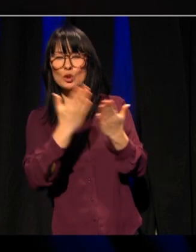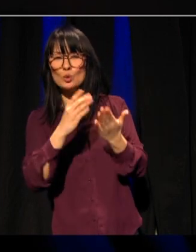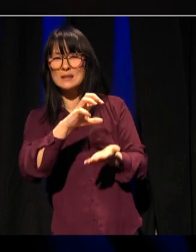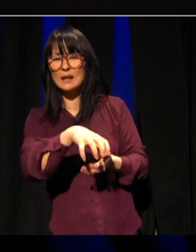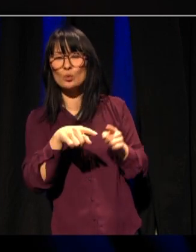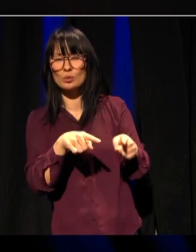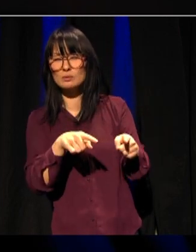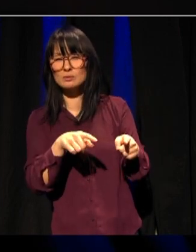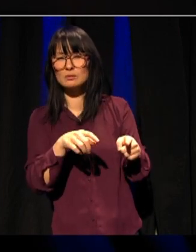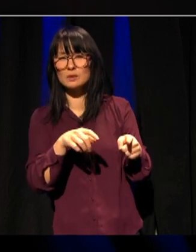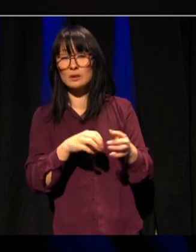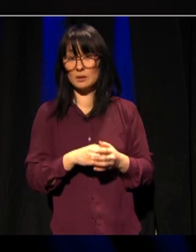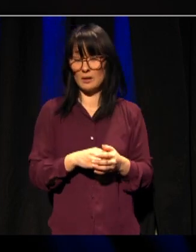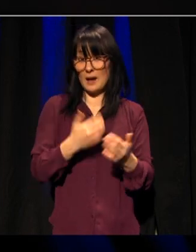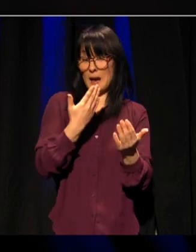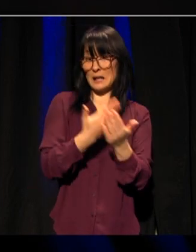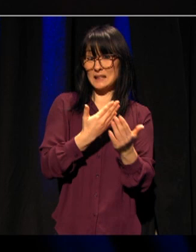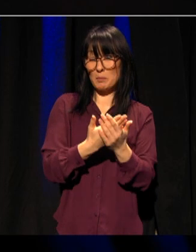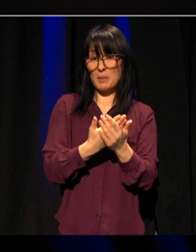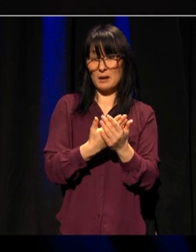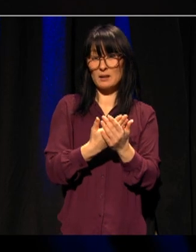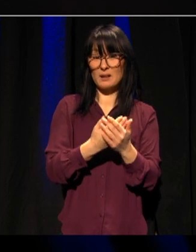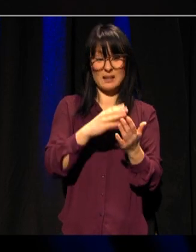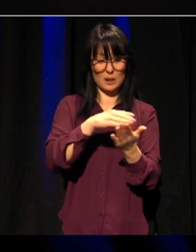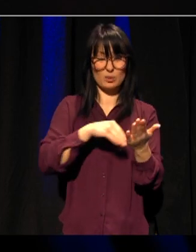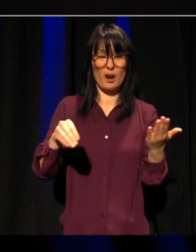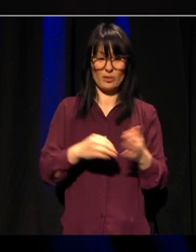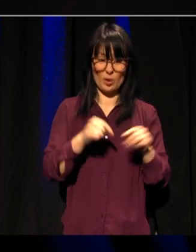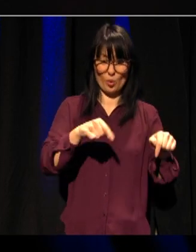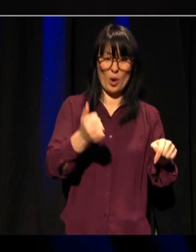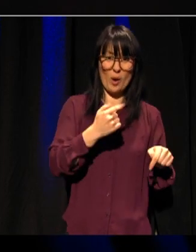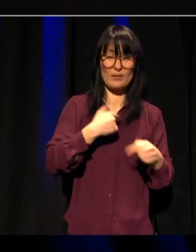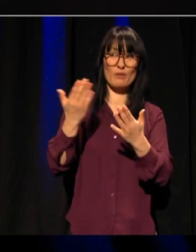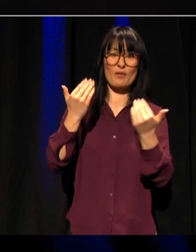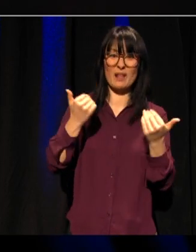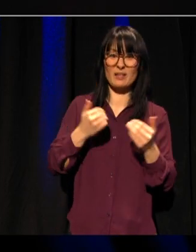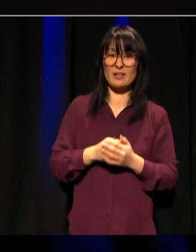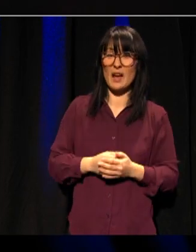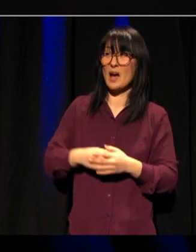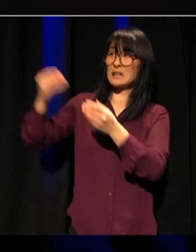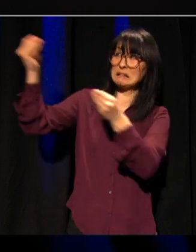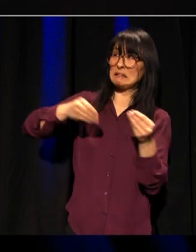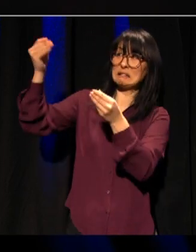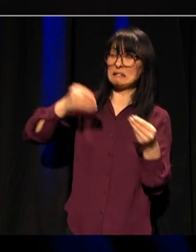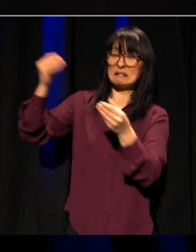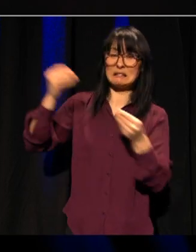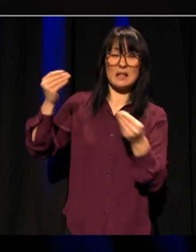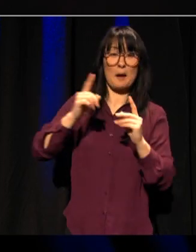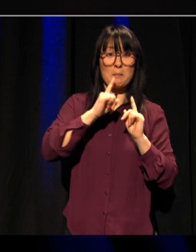Det gir seg blant annet utslag i at vi i år kan vente oss et ras av meldinger